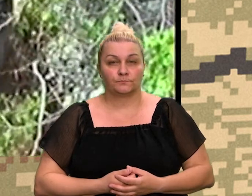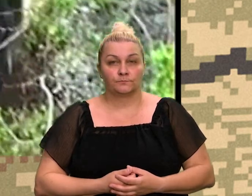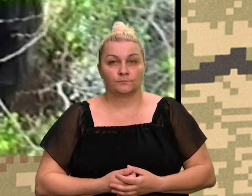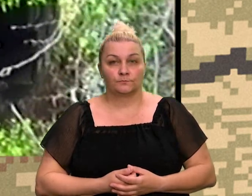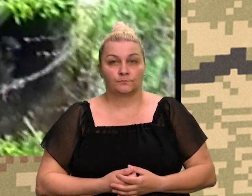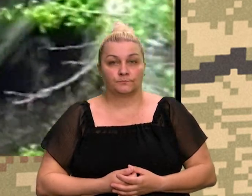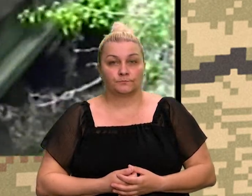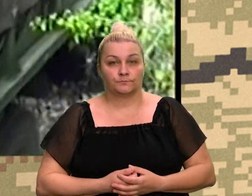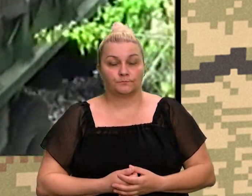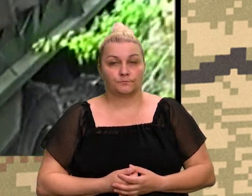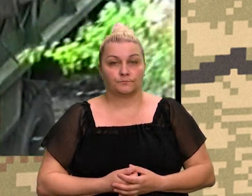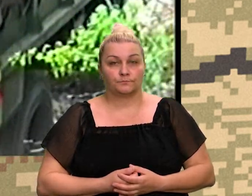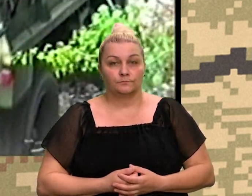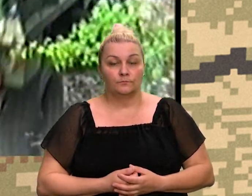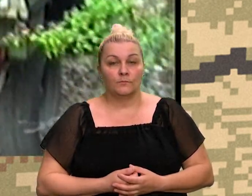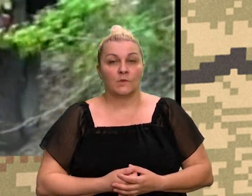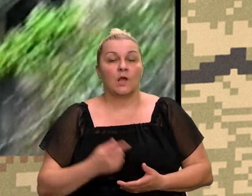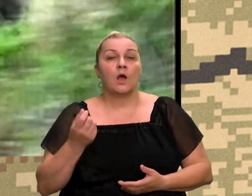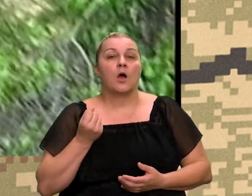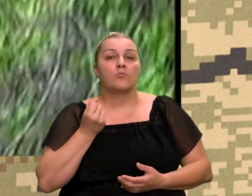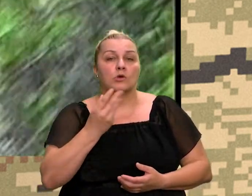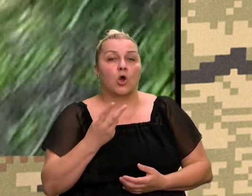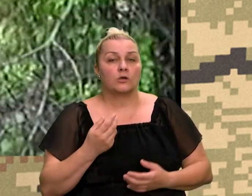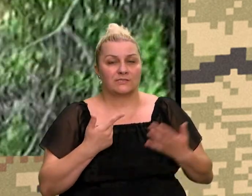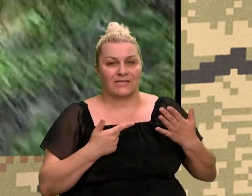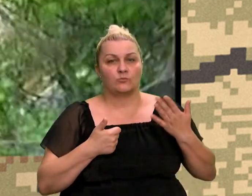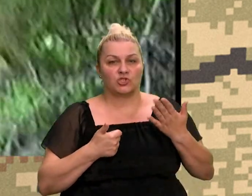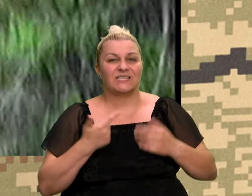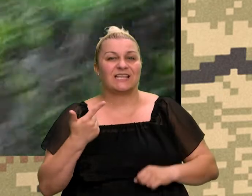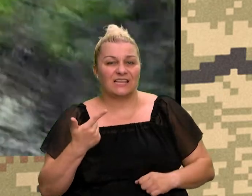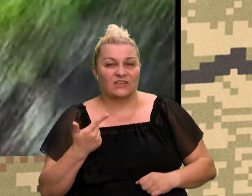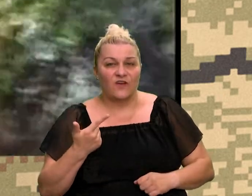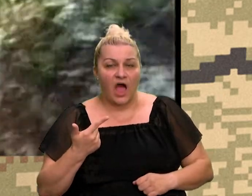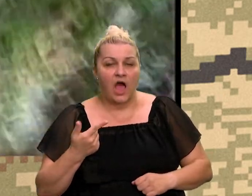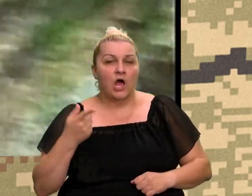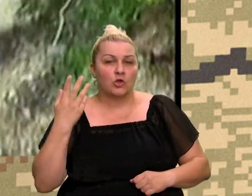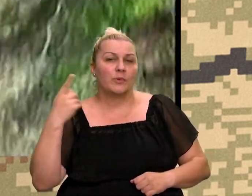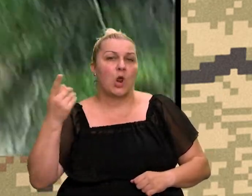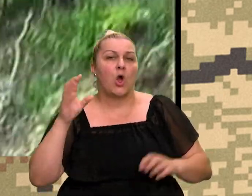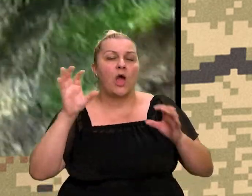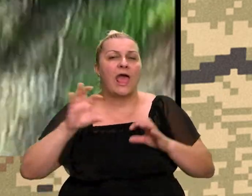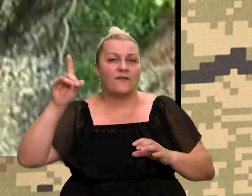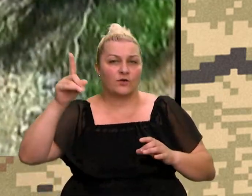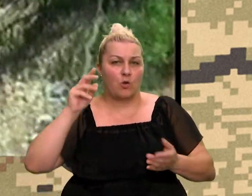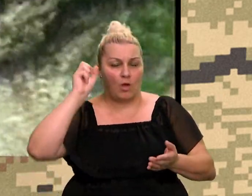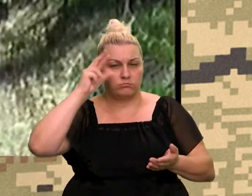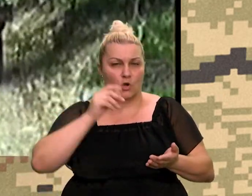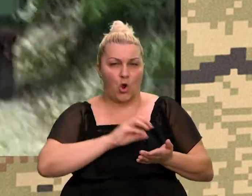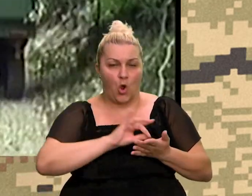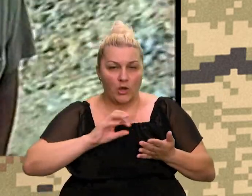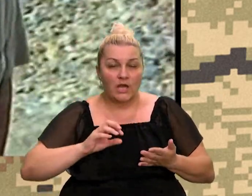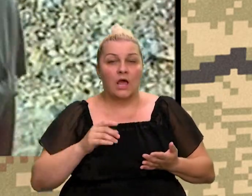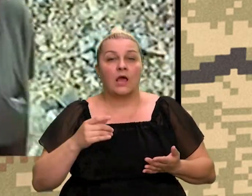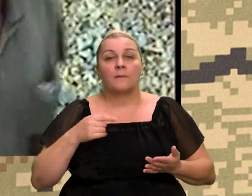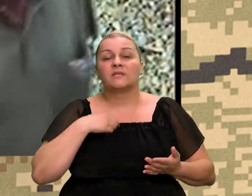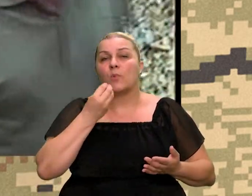točno broj vijeća sigurnosti, bilo je 762, dakle 762. U razgovoru sa vašim zapojednikom ili vođom ove operacije,